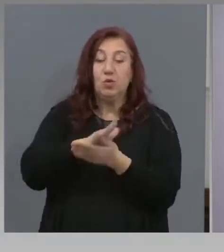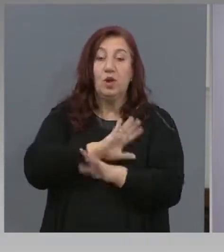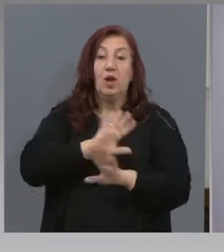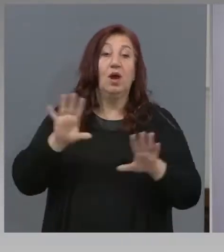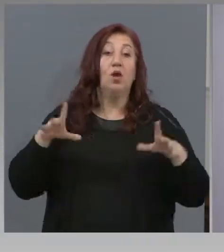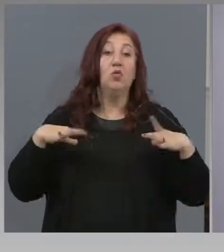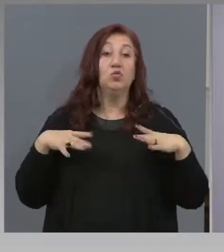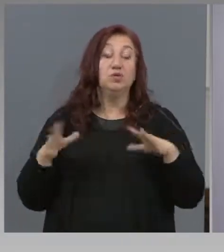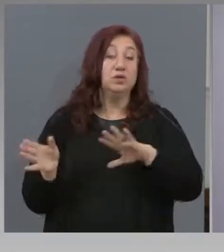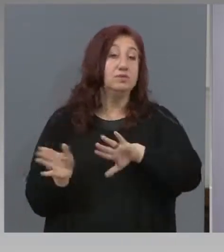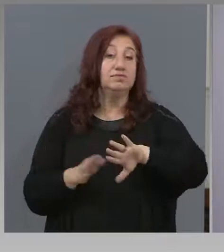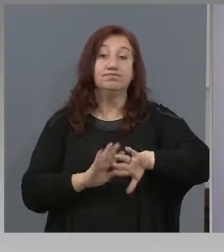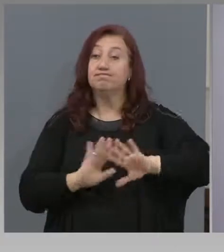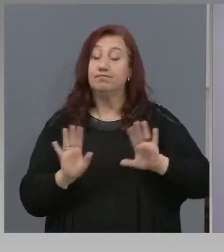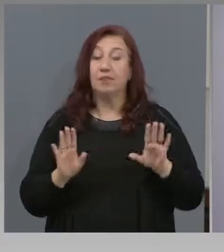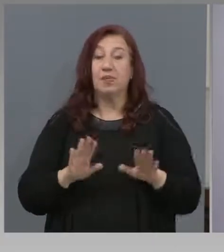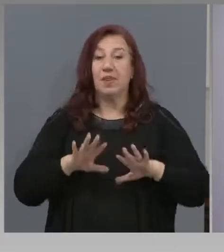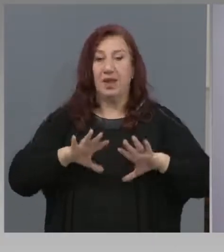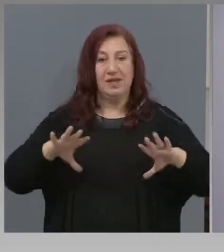частично